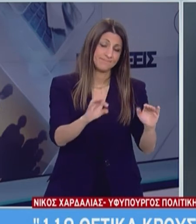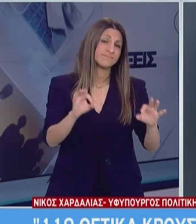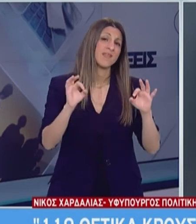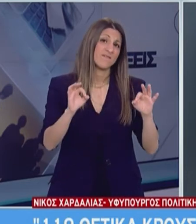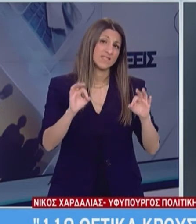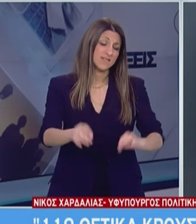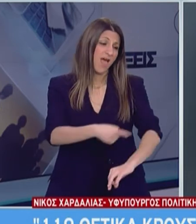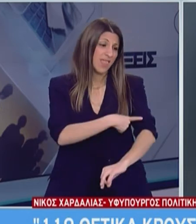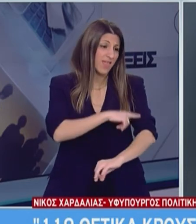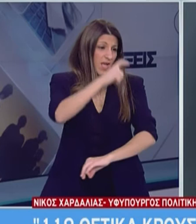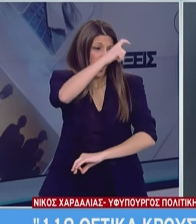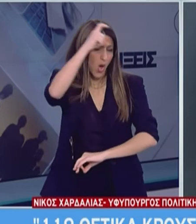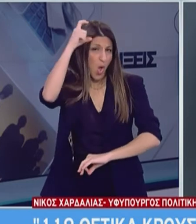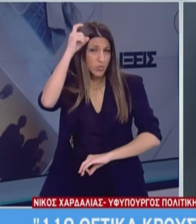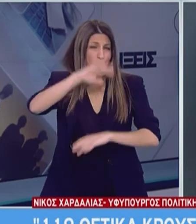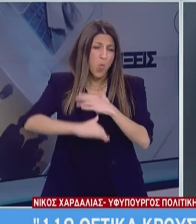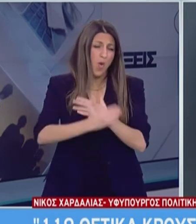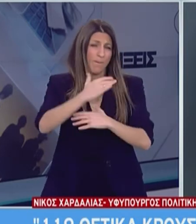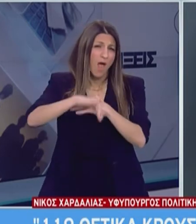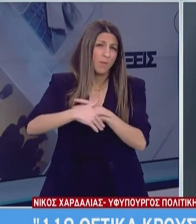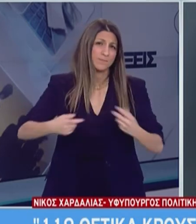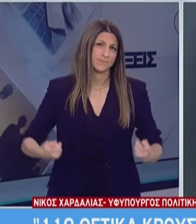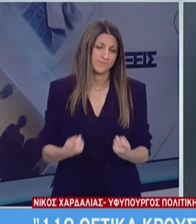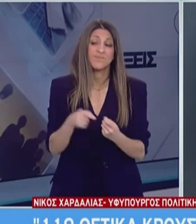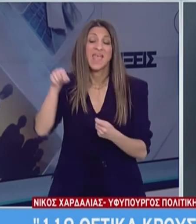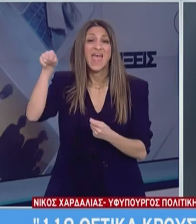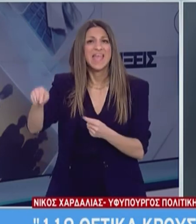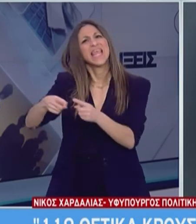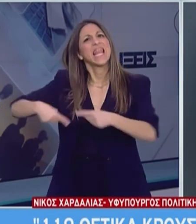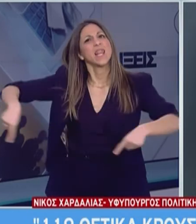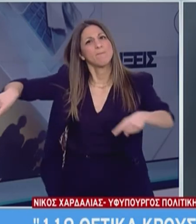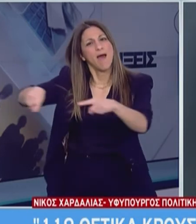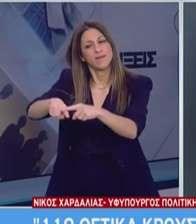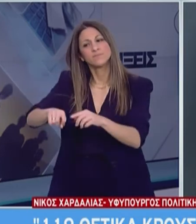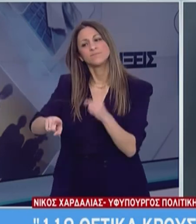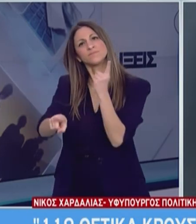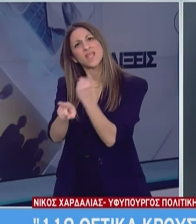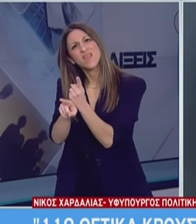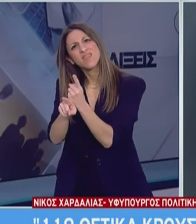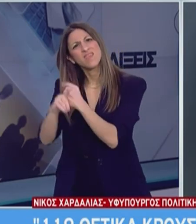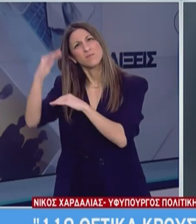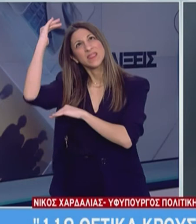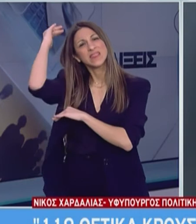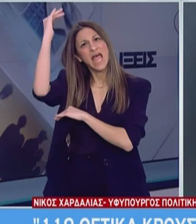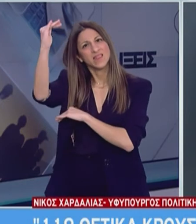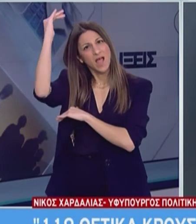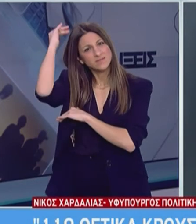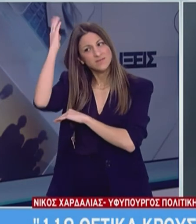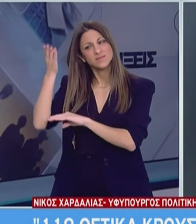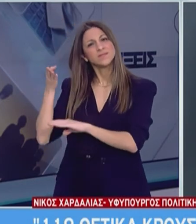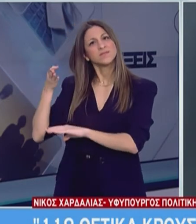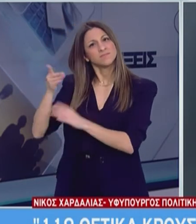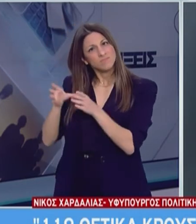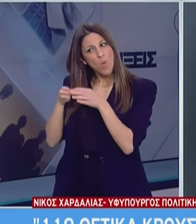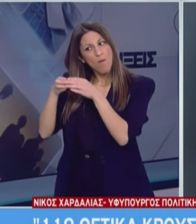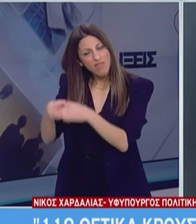ατρονοσυλευτική υποστήριξη και για το σκοπό αυτό στην αποβάθρα θα το αποθετηθεί μέσα στις επόμενες ώρες η ειδική τέντα προκειμένου υγειονομική που επισκέφτεται το